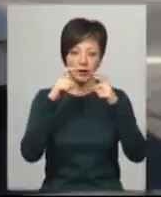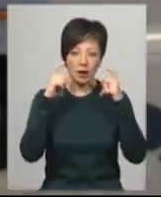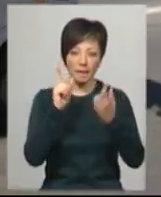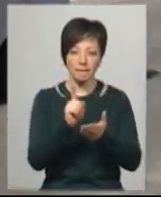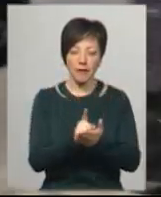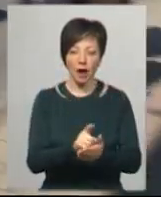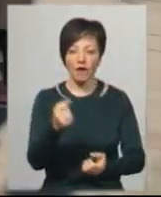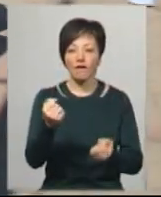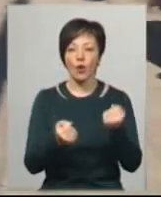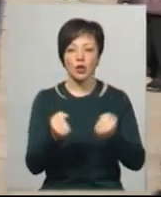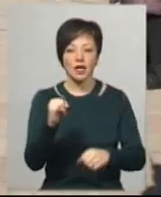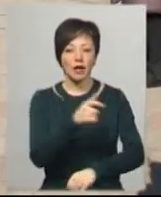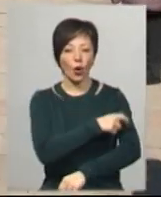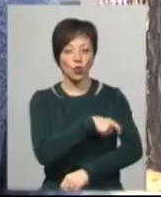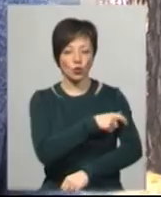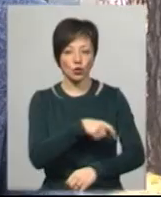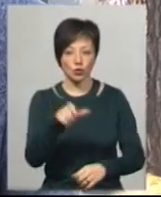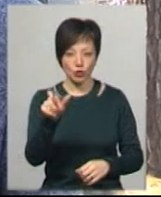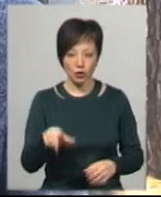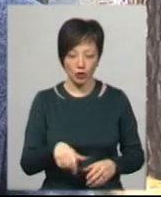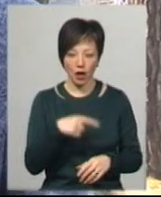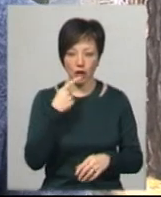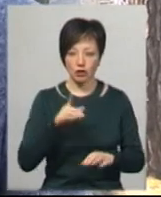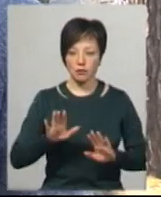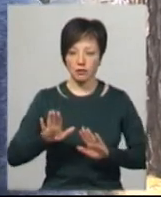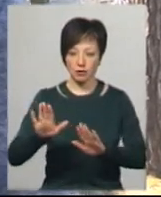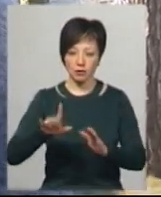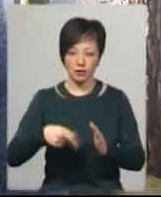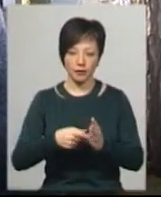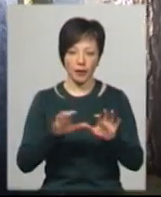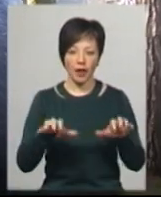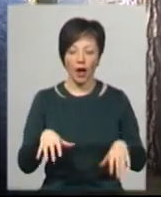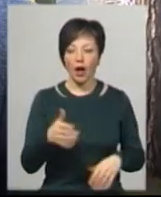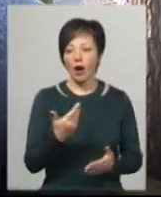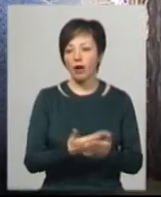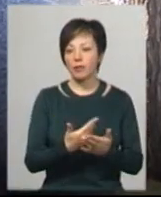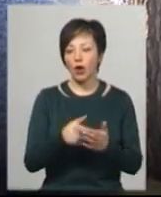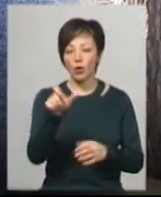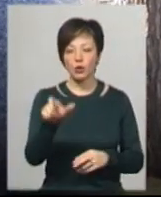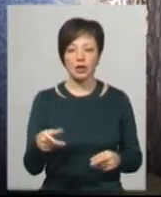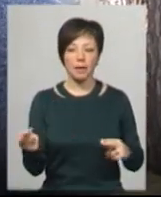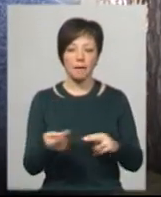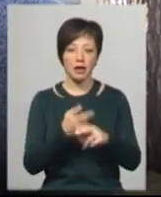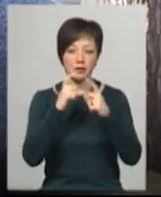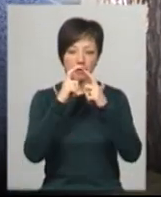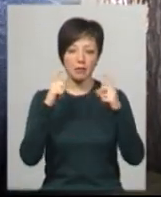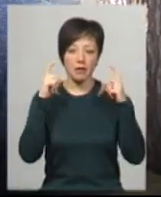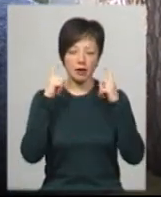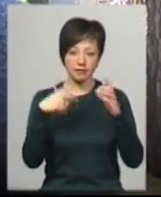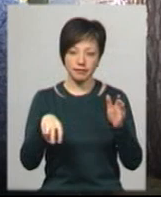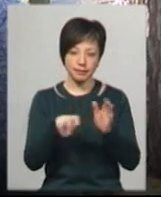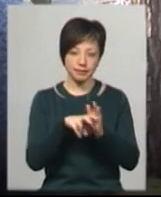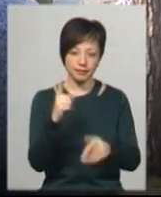кондуктори, каже заступник Хмельницького міського голови Андрій Бондаренко. Людина, яка не має такої захисної маски, до перевезень не